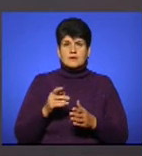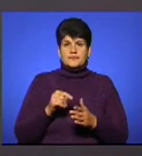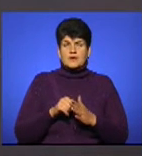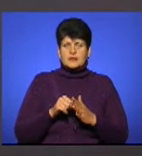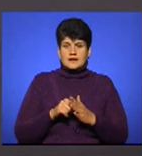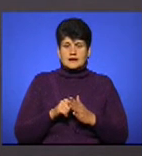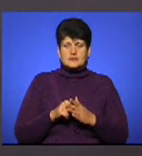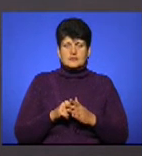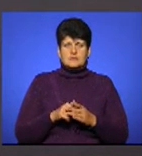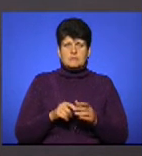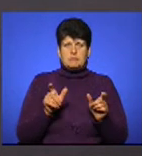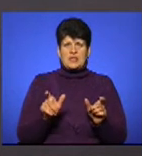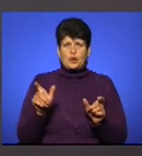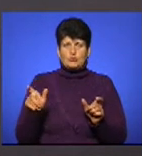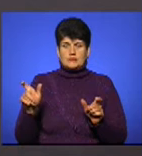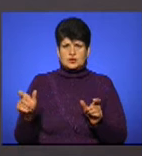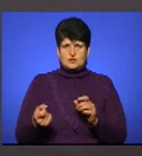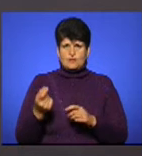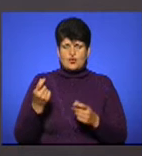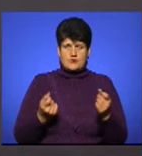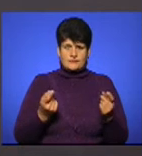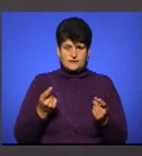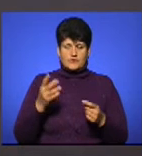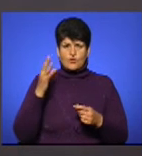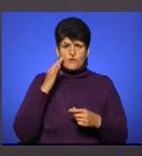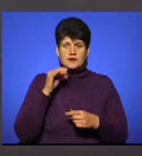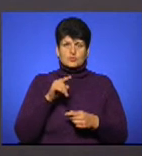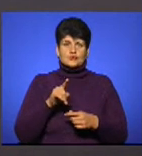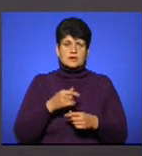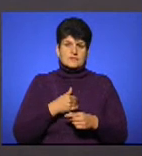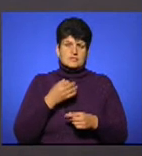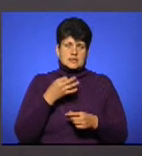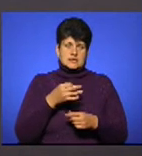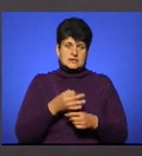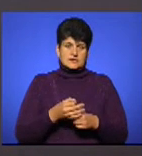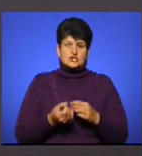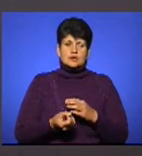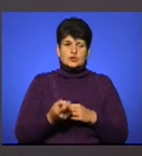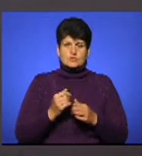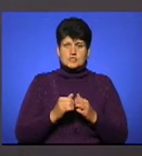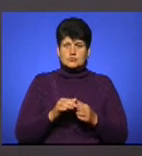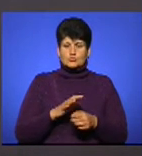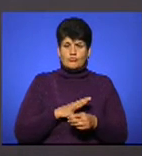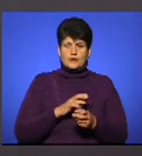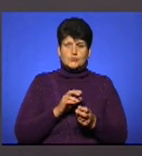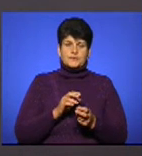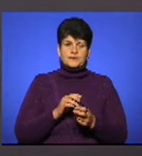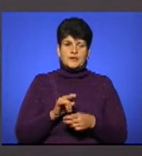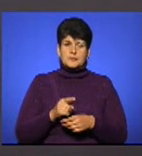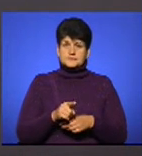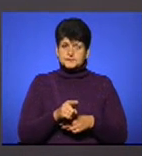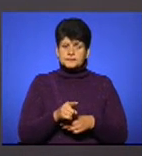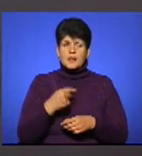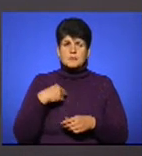циклічні прояви. З рахуванням того, що я сказав, що дуже часто джерелом бувають гризони, а ми, як